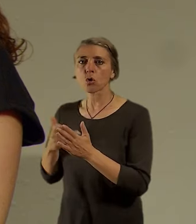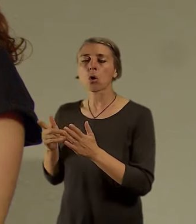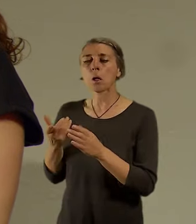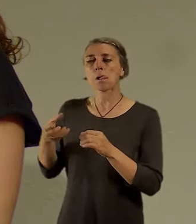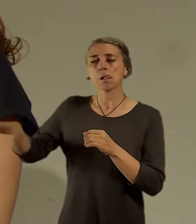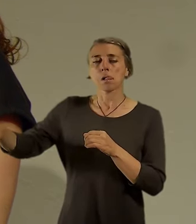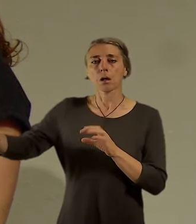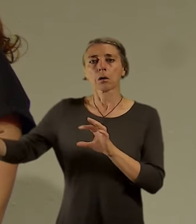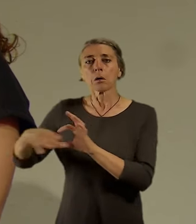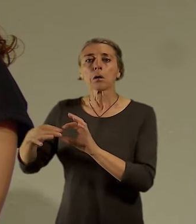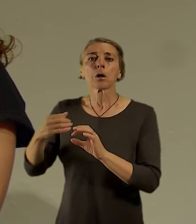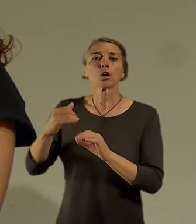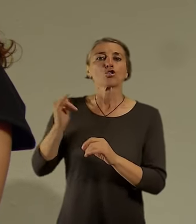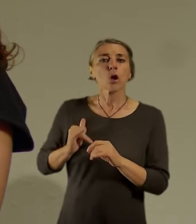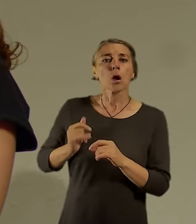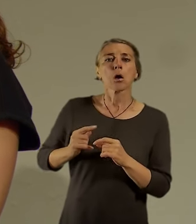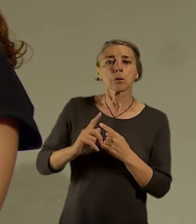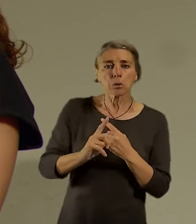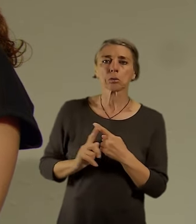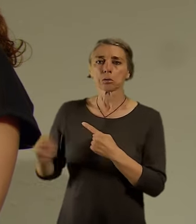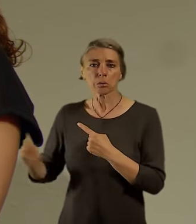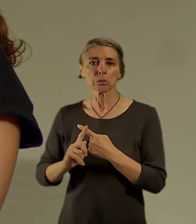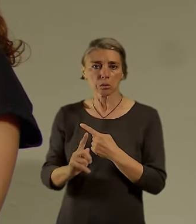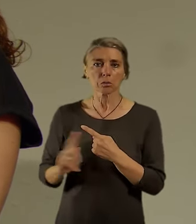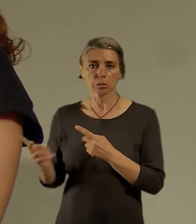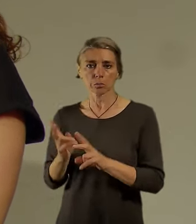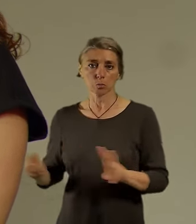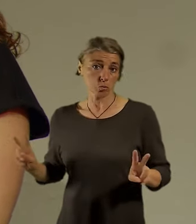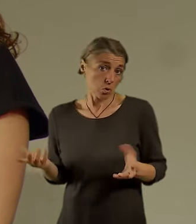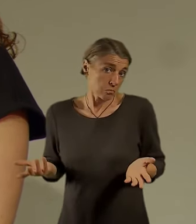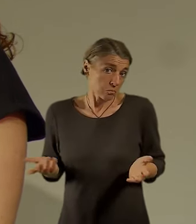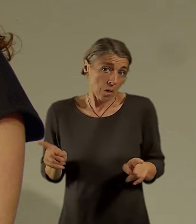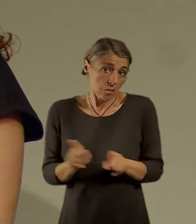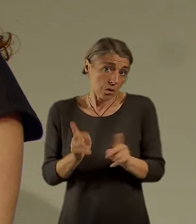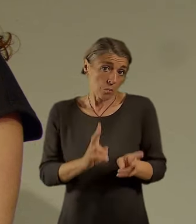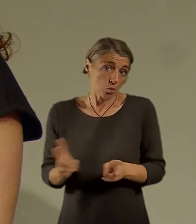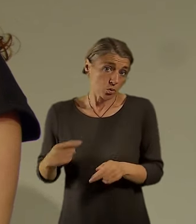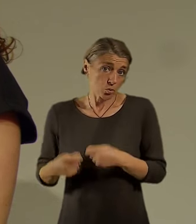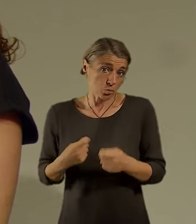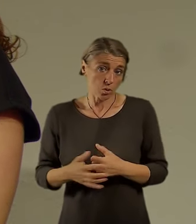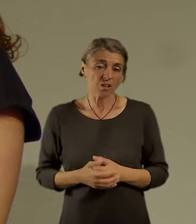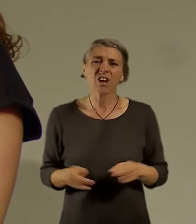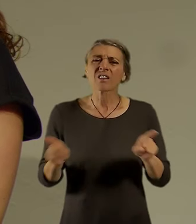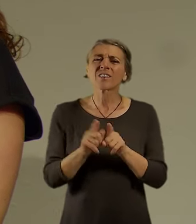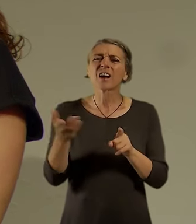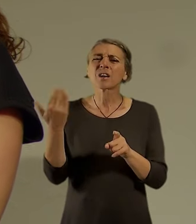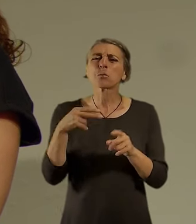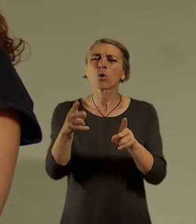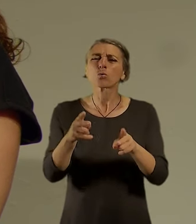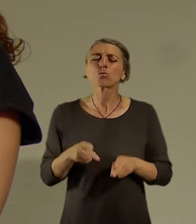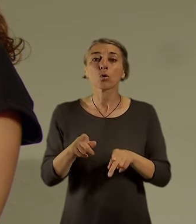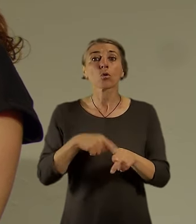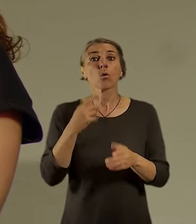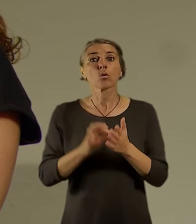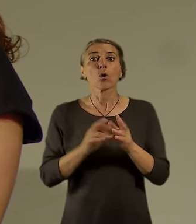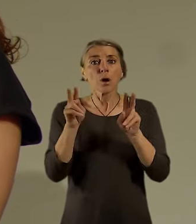pracoviště a tak dále. Takže třeba u těch škol se to může řešit takhle. Mluvila jsem o tom long-term care, tak tam se to může dělat opravdu,